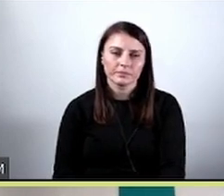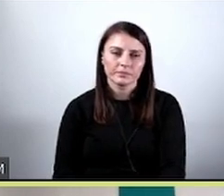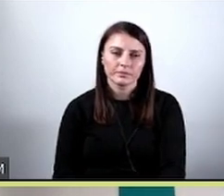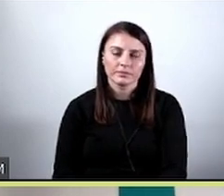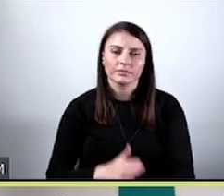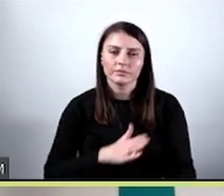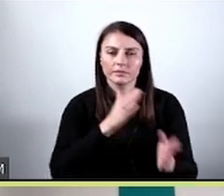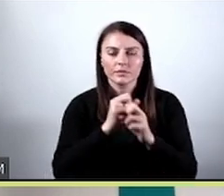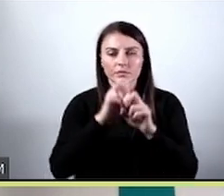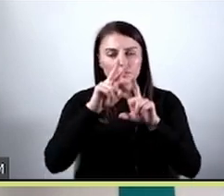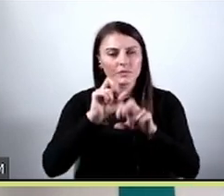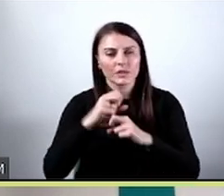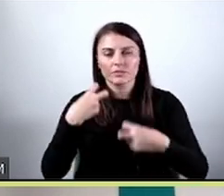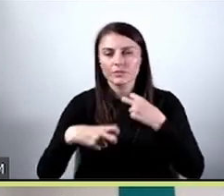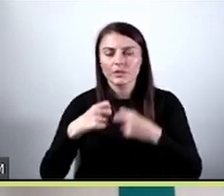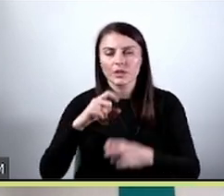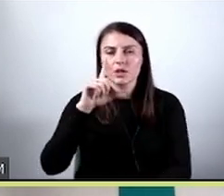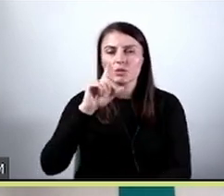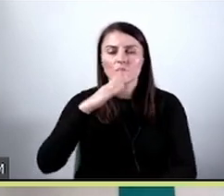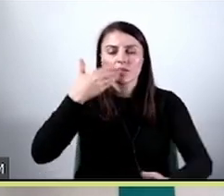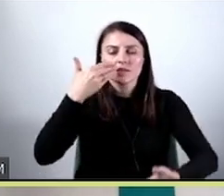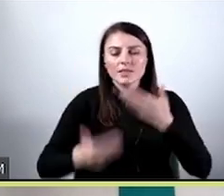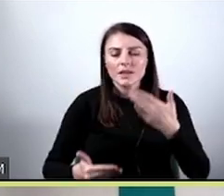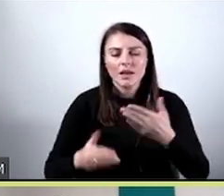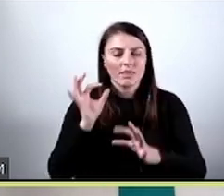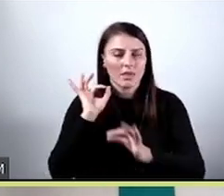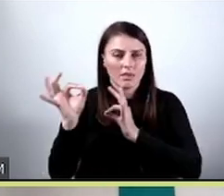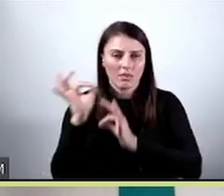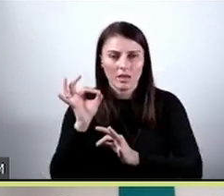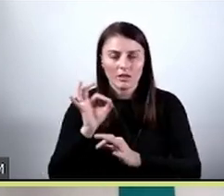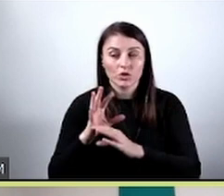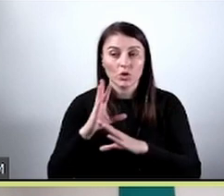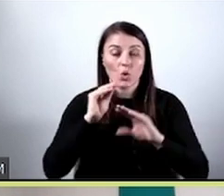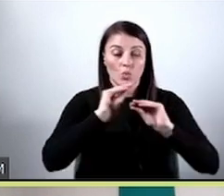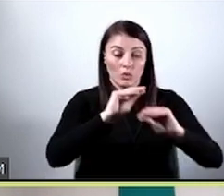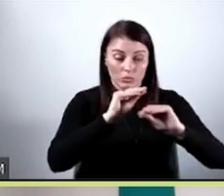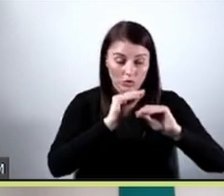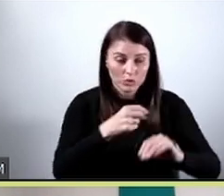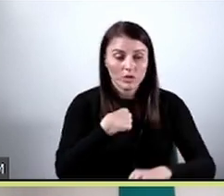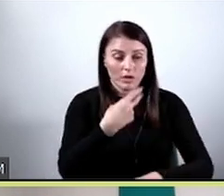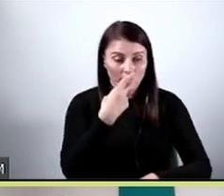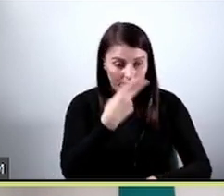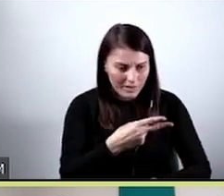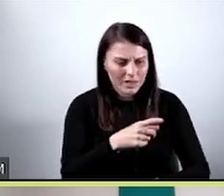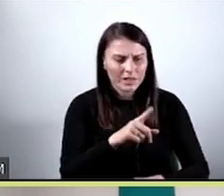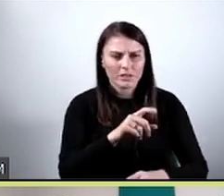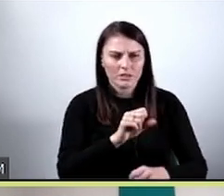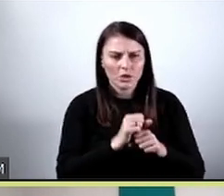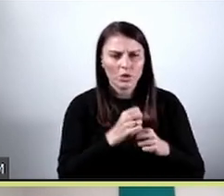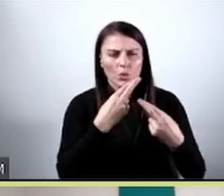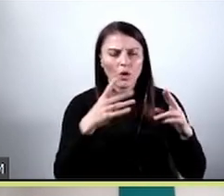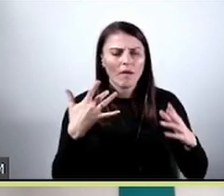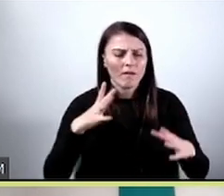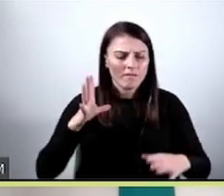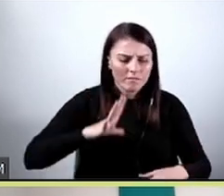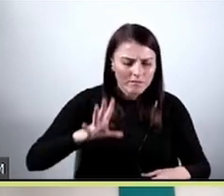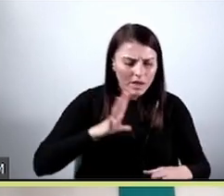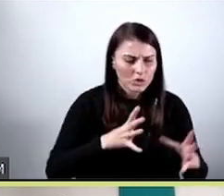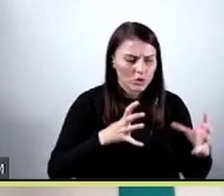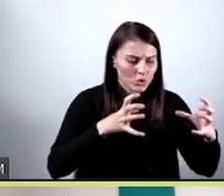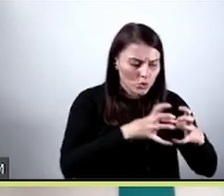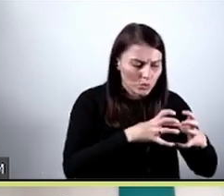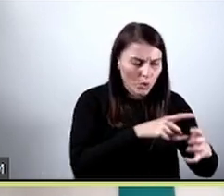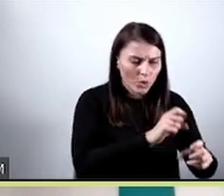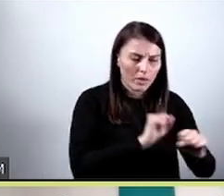Trudniejsze wykrycia są przeciki danych. O ile w przypadku przeuczenia możemy zobaczyć różnicę na metrykach pomiędzy zbiorem treningowym a